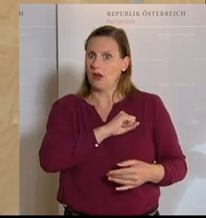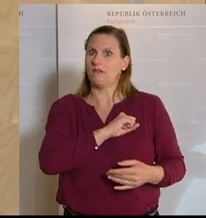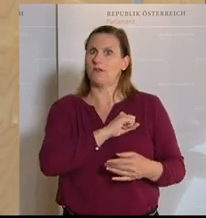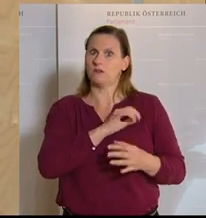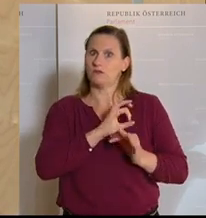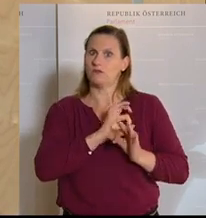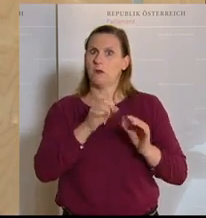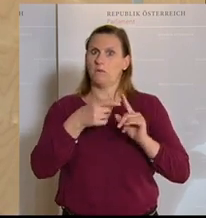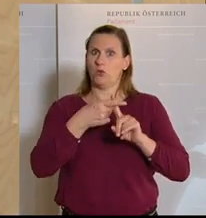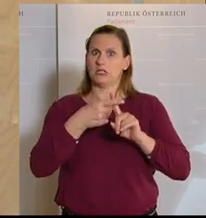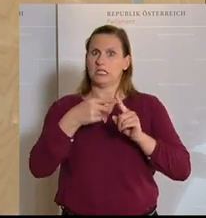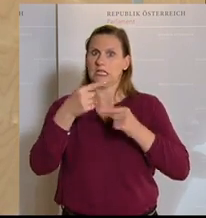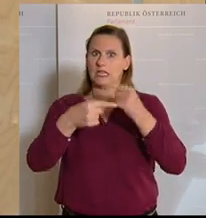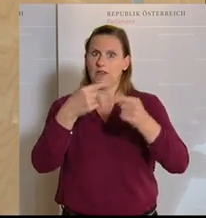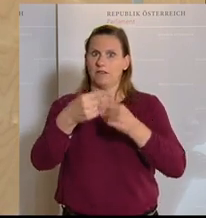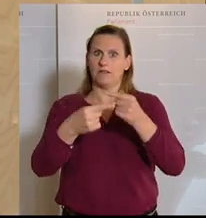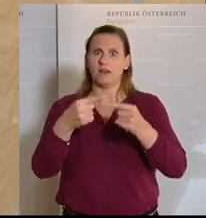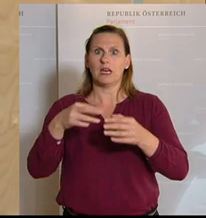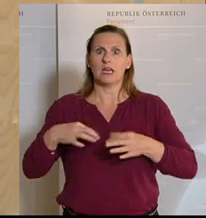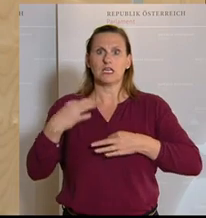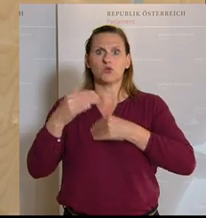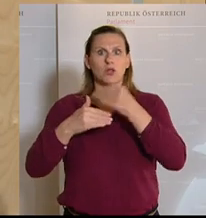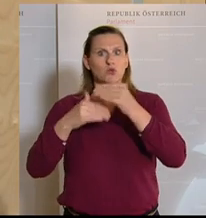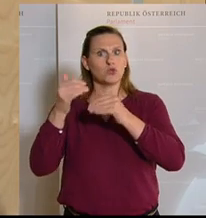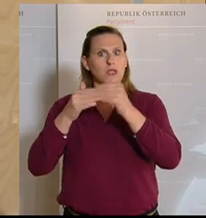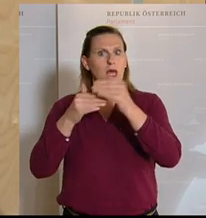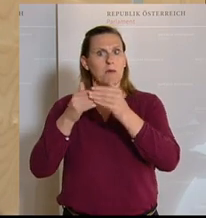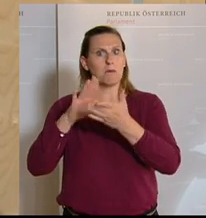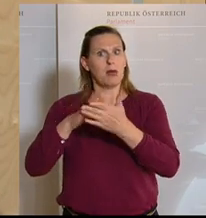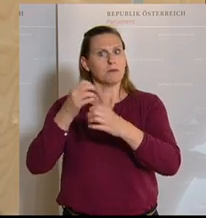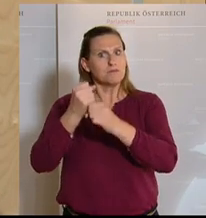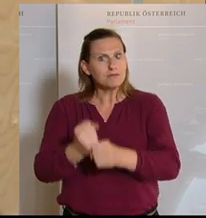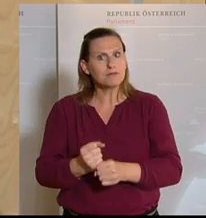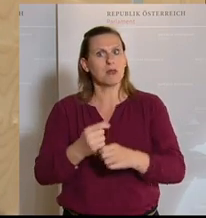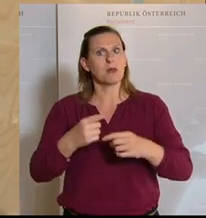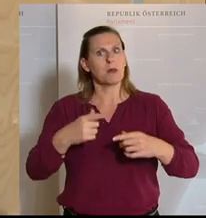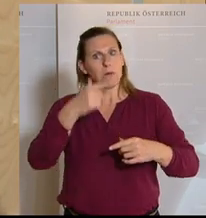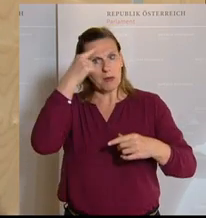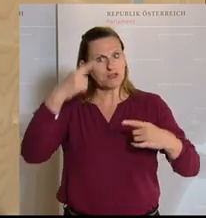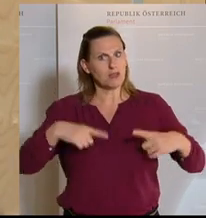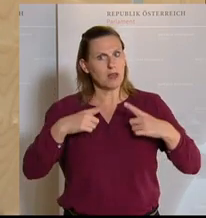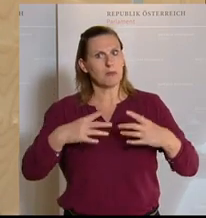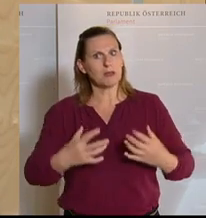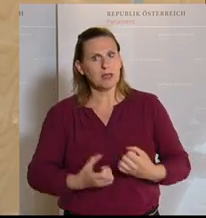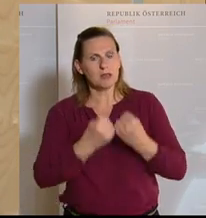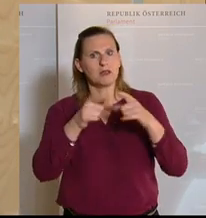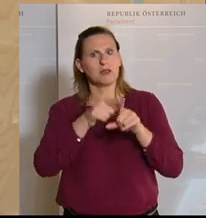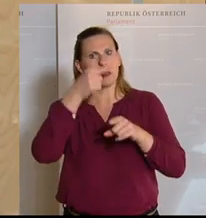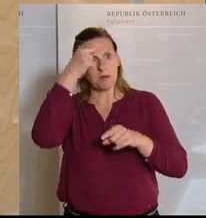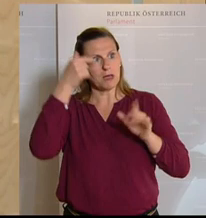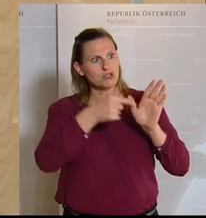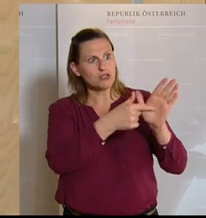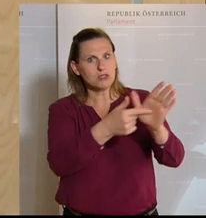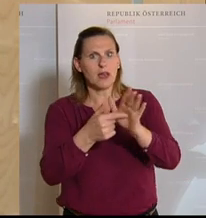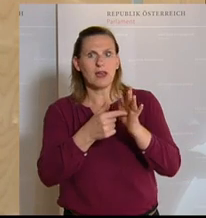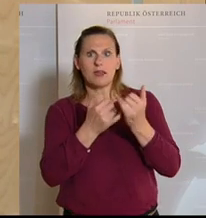gelungen, das Gesundheitssystem funktionsfähig zu halten. Es ist gelungen, Menschenleben zu retten. Es ist gelungen, den Menschen vor Augen zu führen,